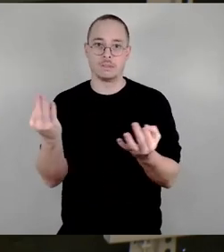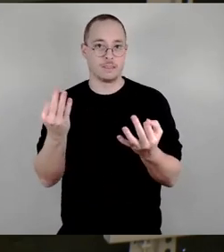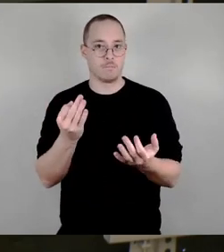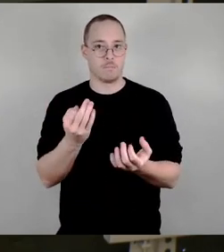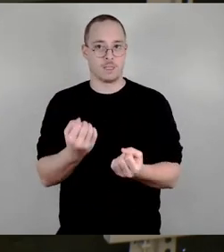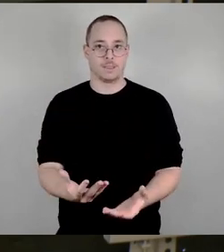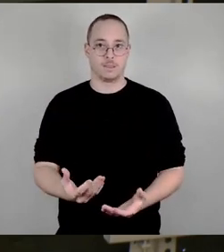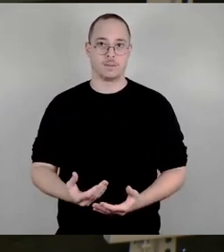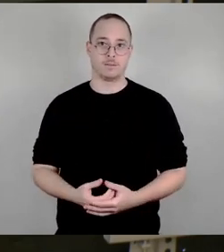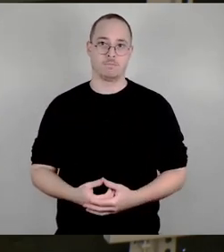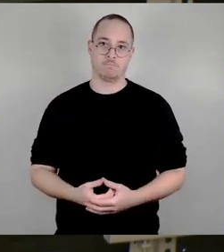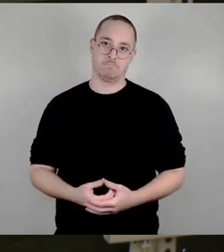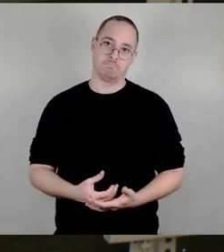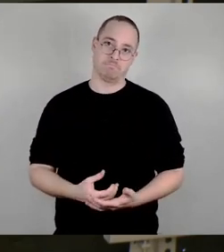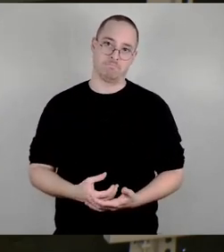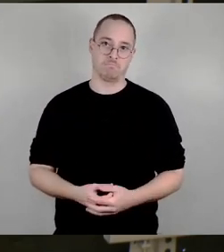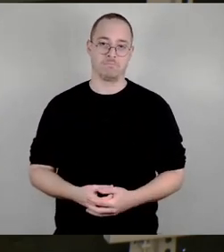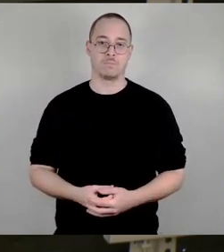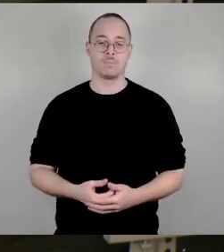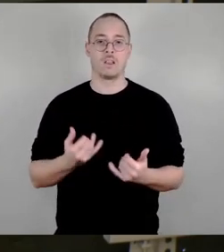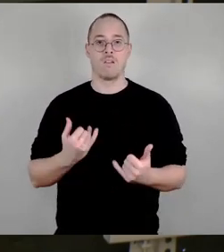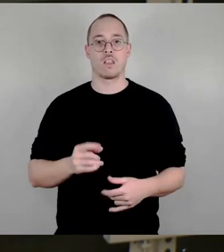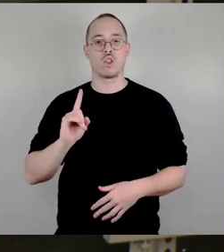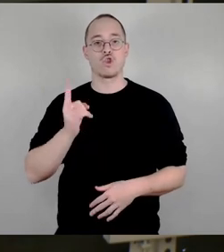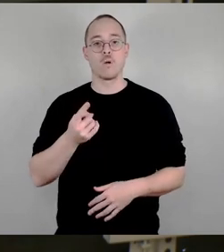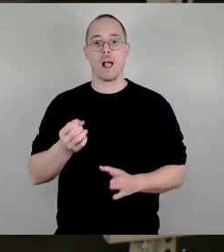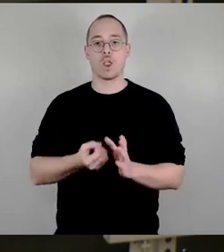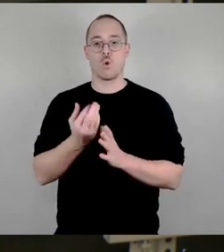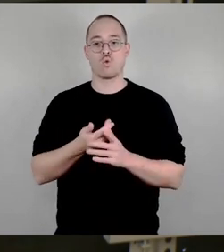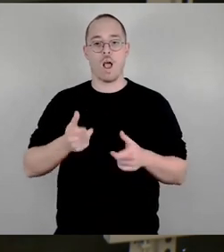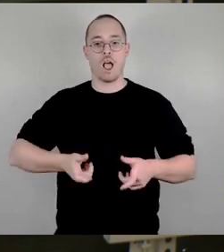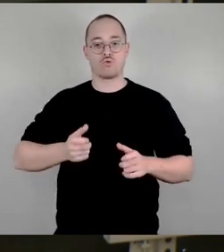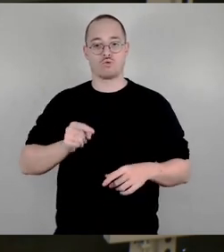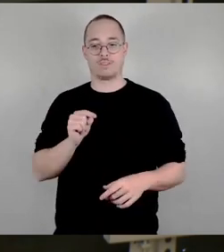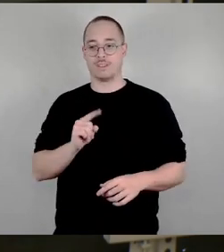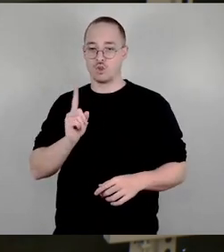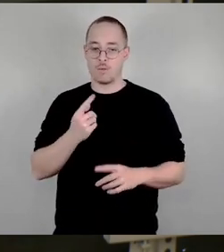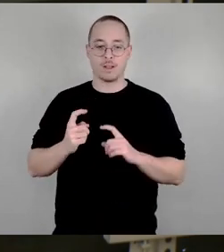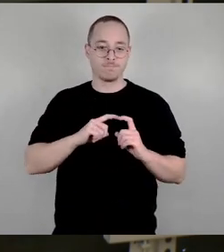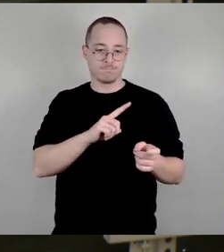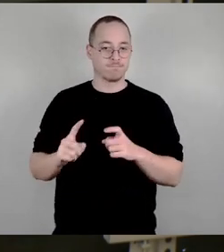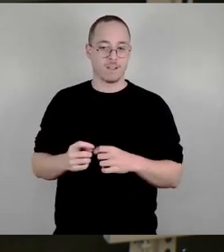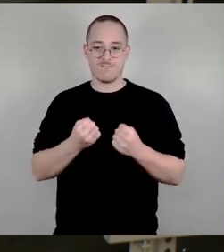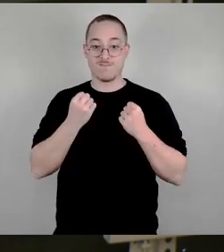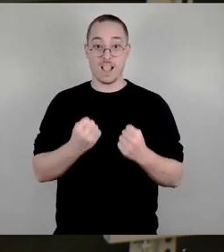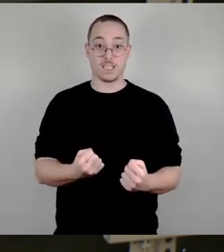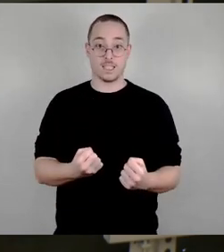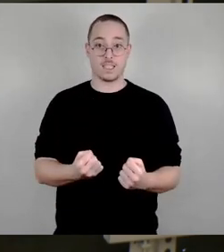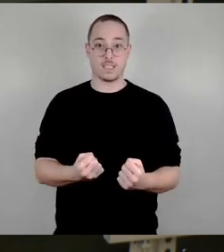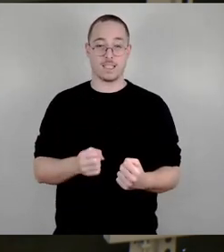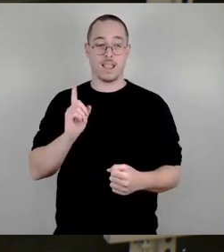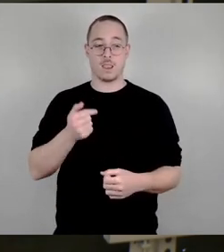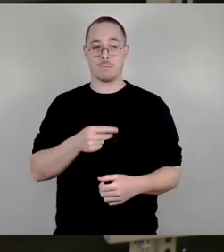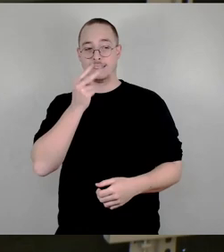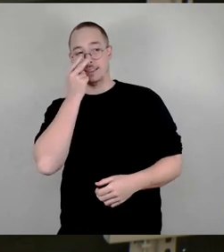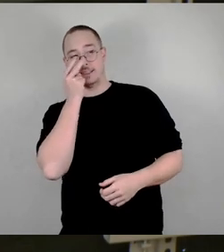zumindest im Kulturausschuss, mit als Festlegung, da gucke ich mir jetzt mal zum Neu- oder so